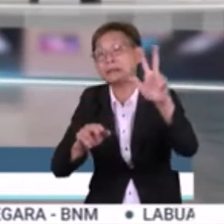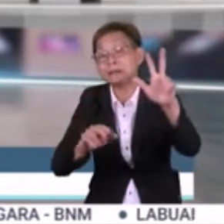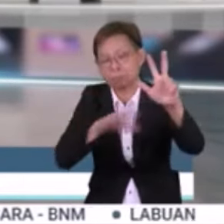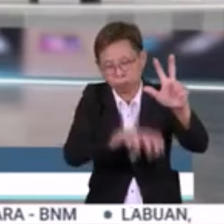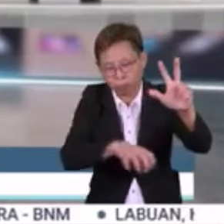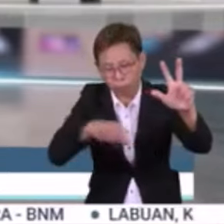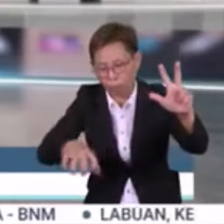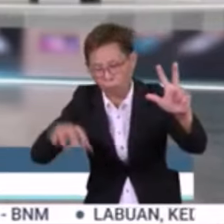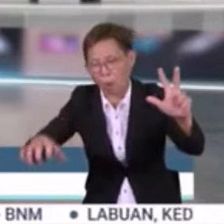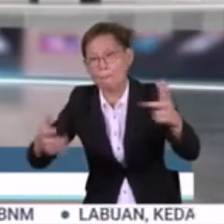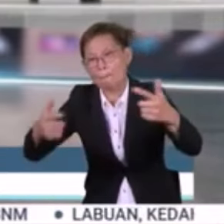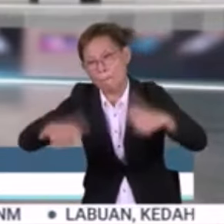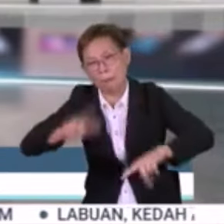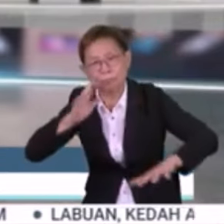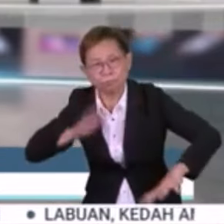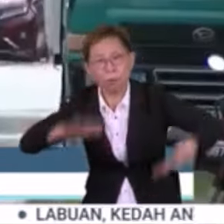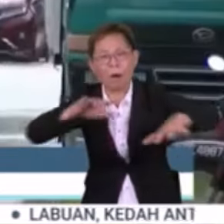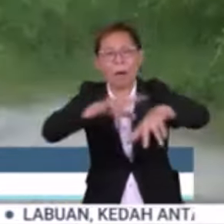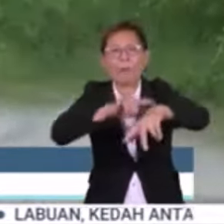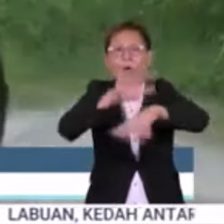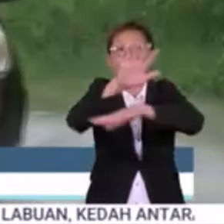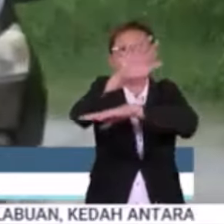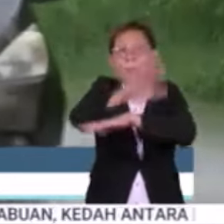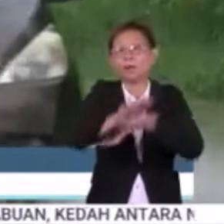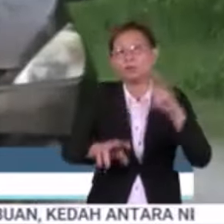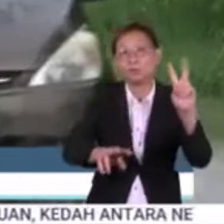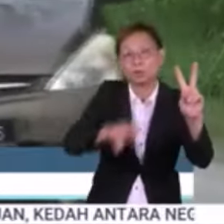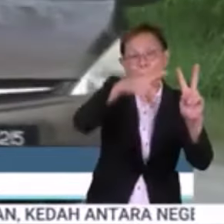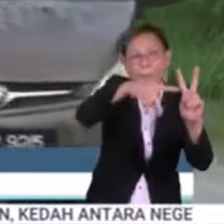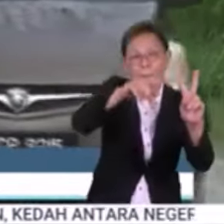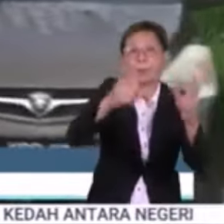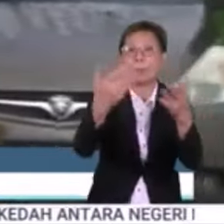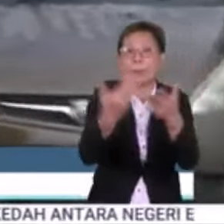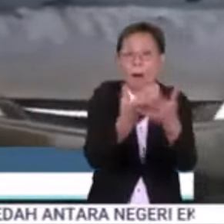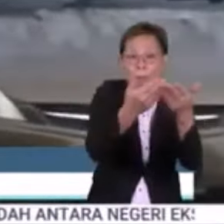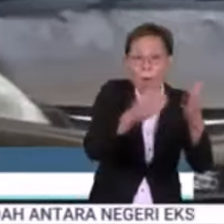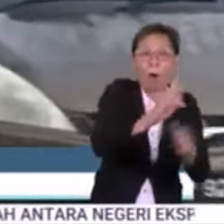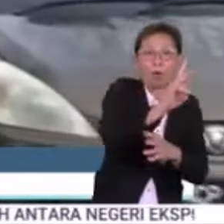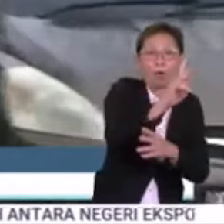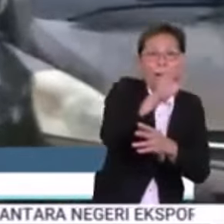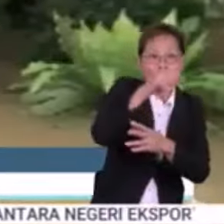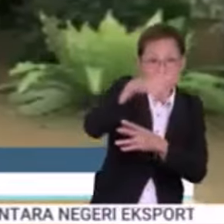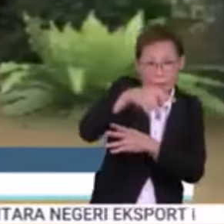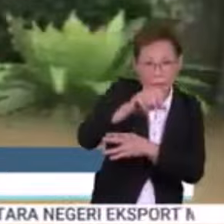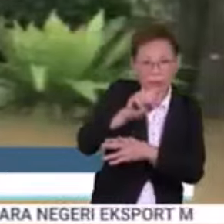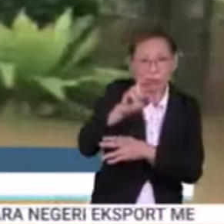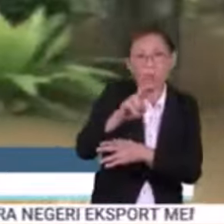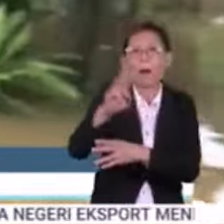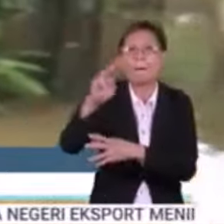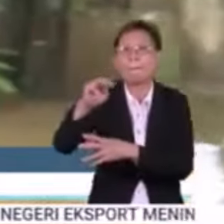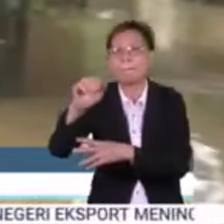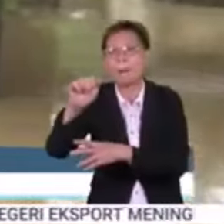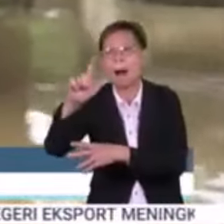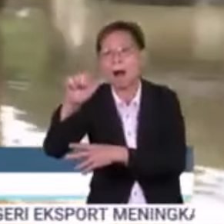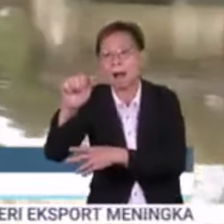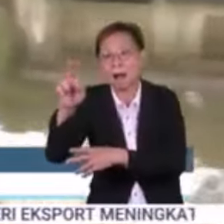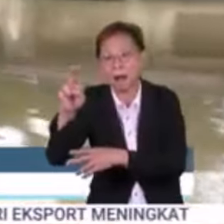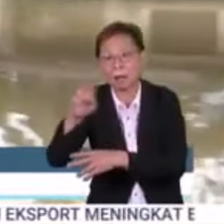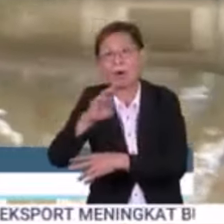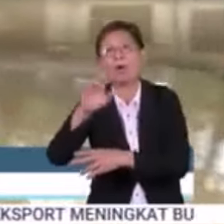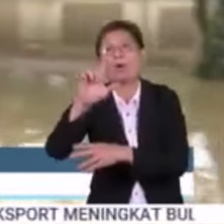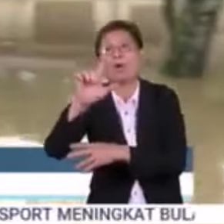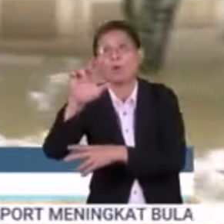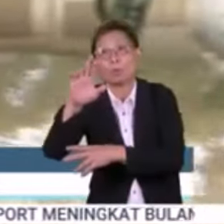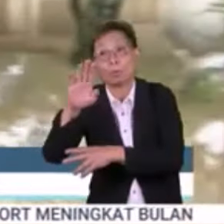daerah terjejas. Setakat lima petang tadi, dua PPS baru dibuka di Kubang Pasu melibatkan SK Malau dan Dewan PPK Lubuk